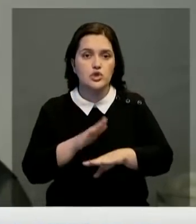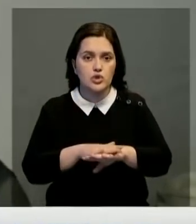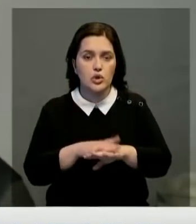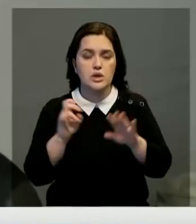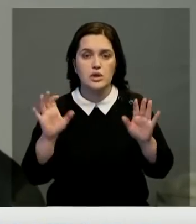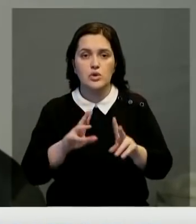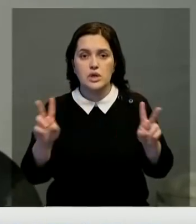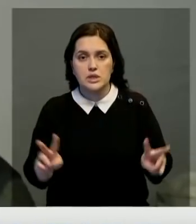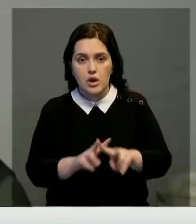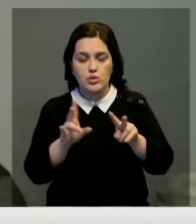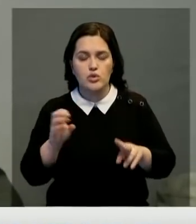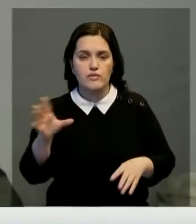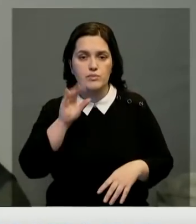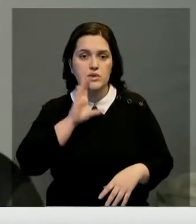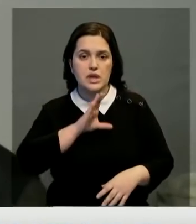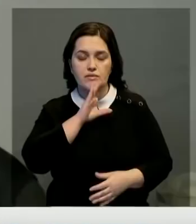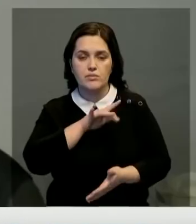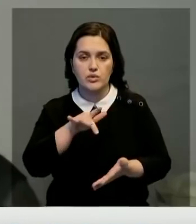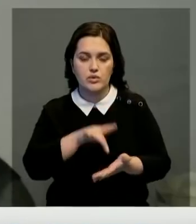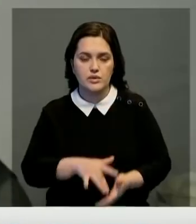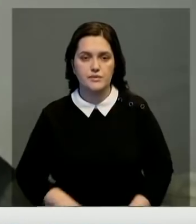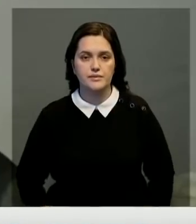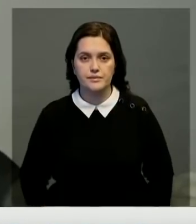столице, но и всему северному региону страны.